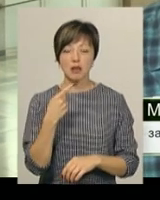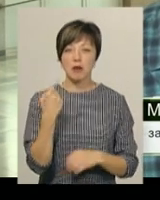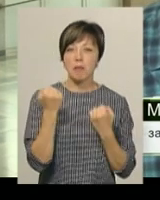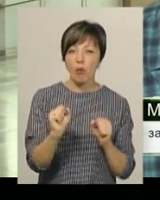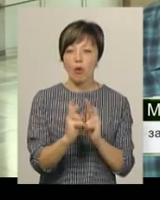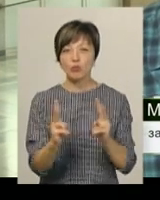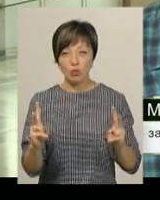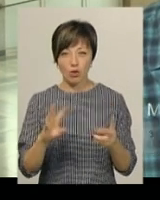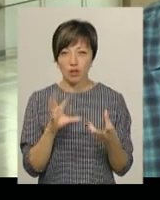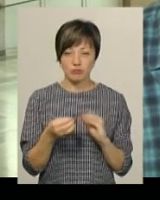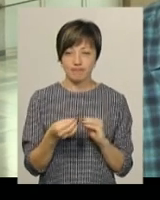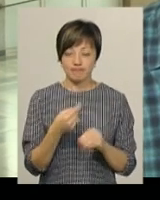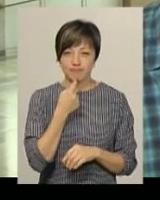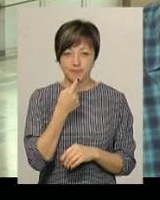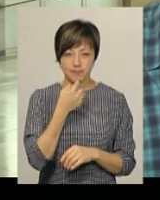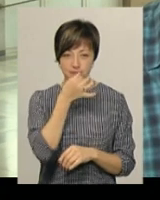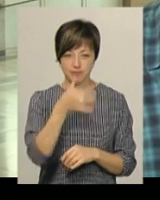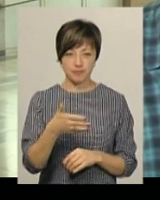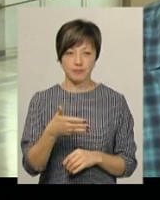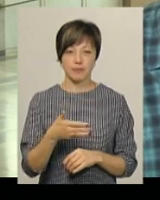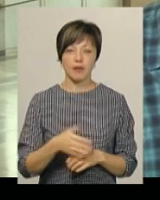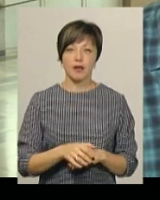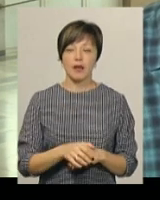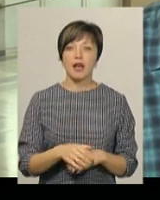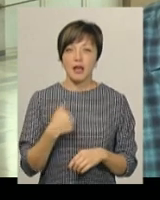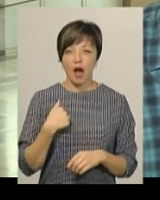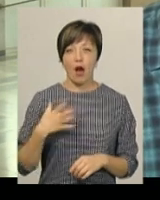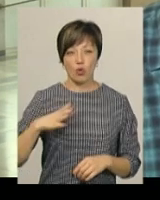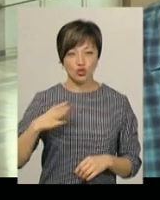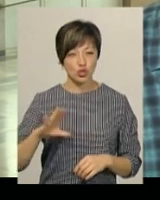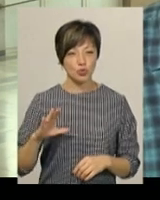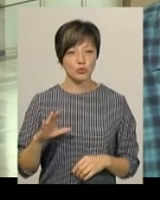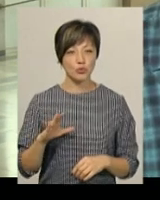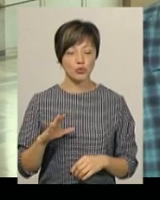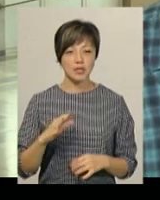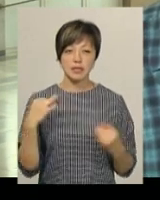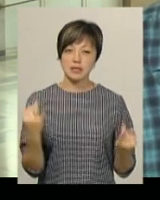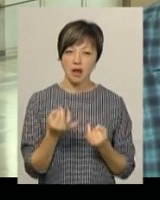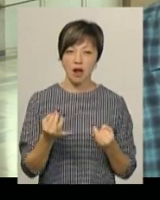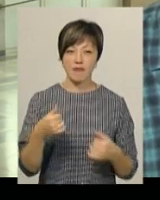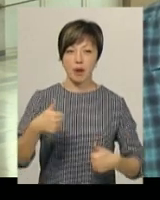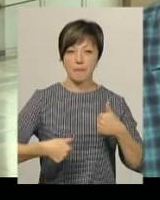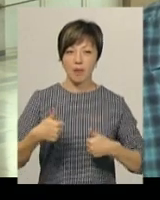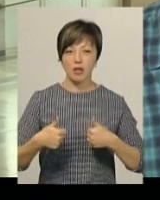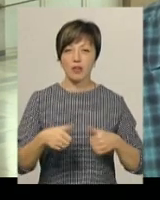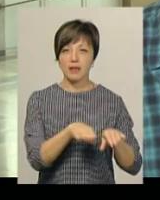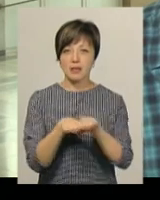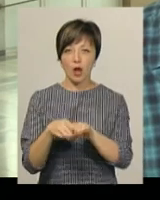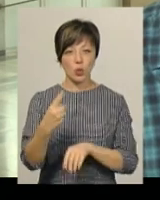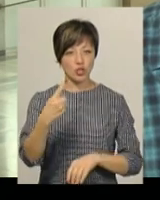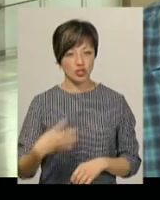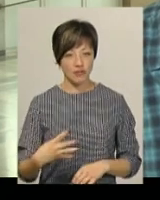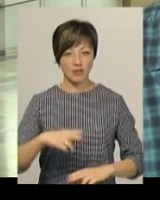результат я би не став. Тому я тільки очікую цікавих матчів на стадії 1-4